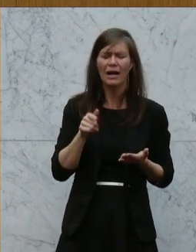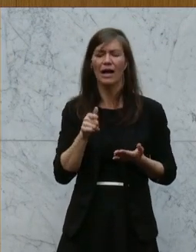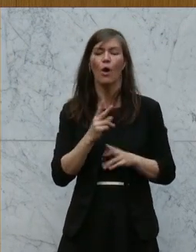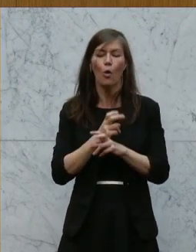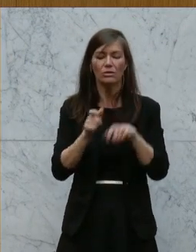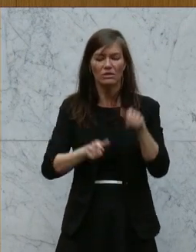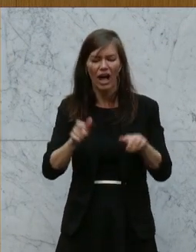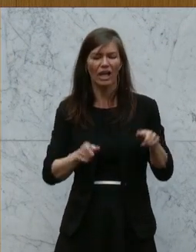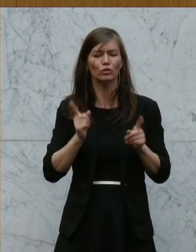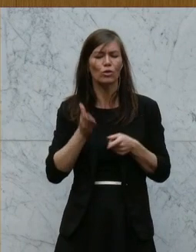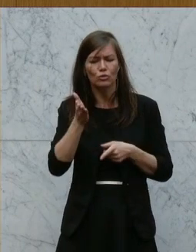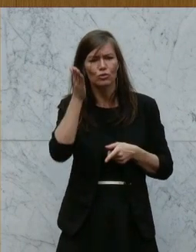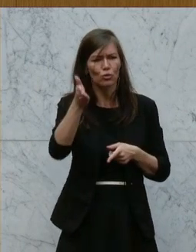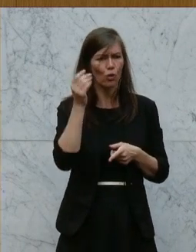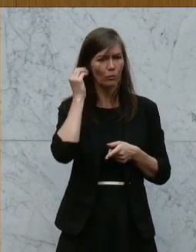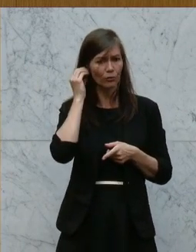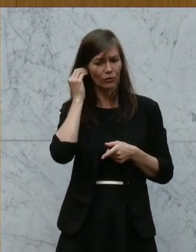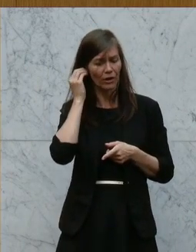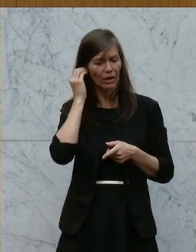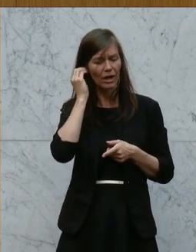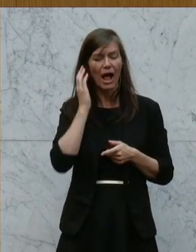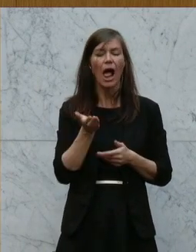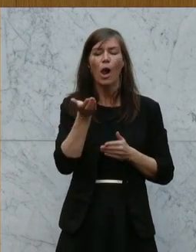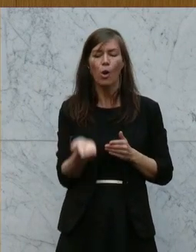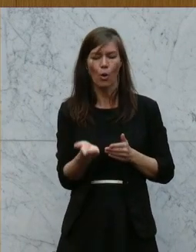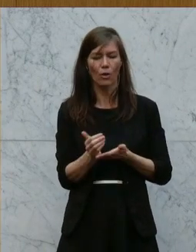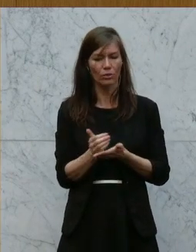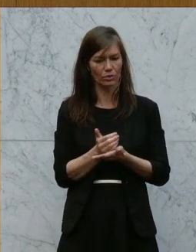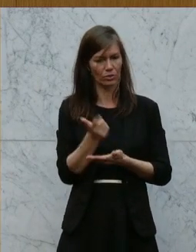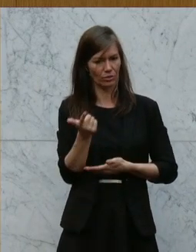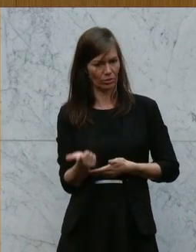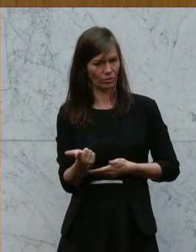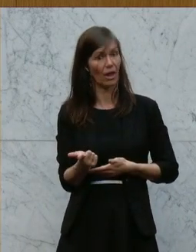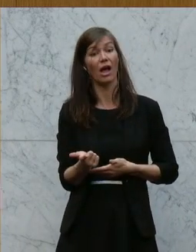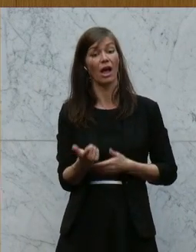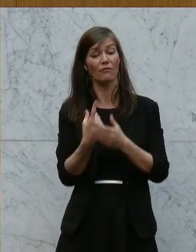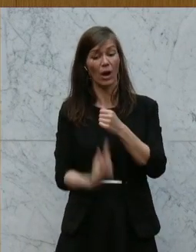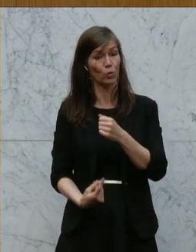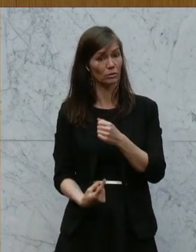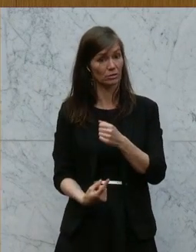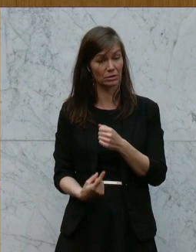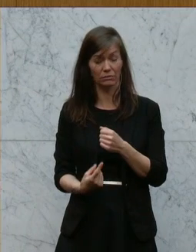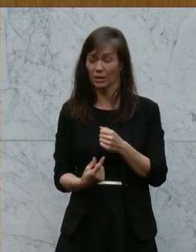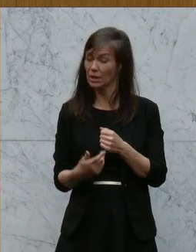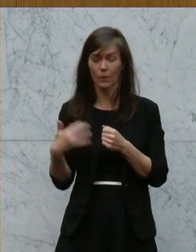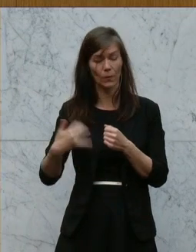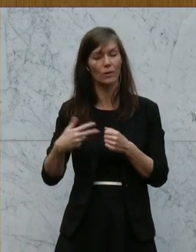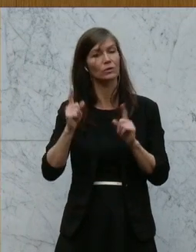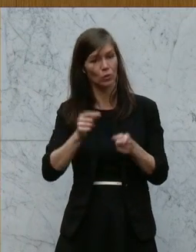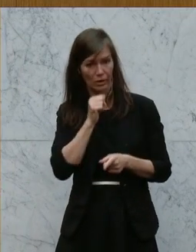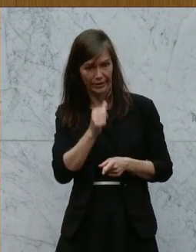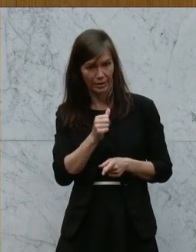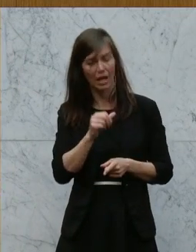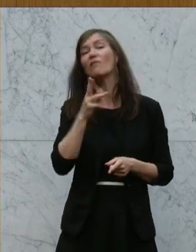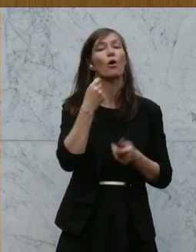Österreicher solche enormen Reallohnverluste hinnehmen. In Zeiten von steigenden Preisen